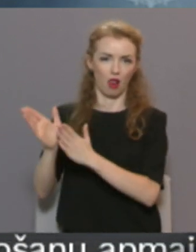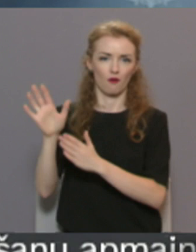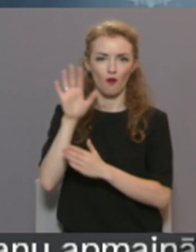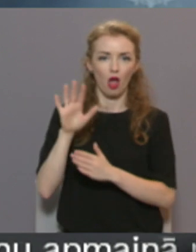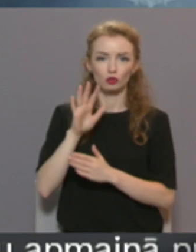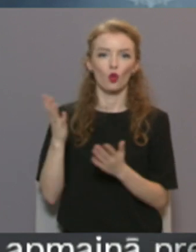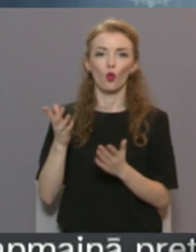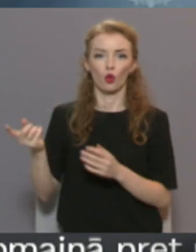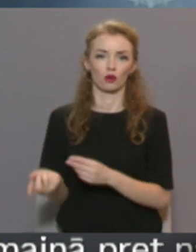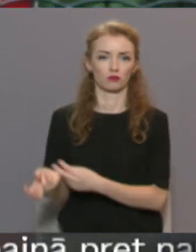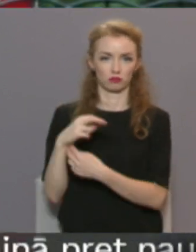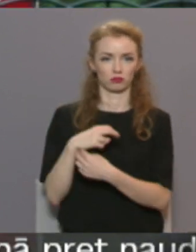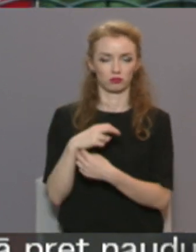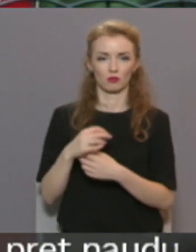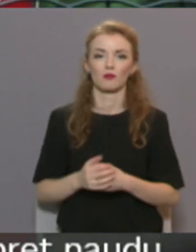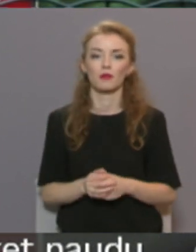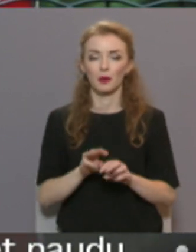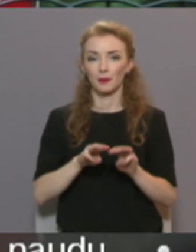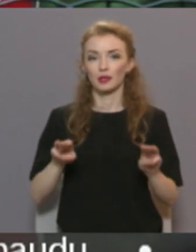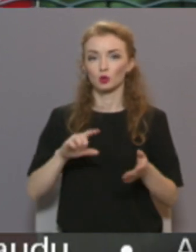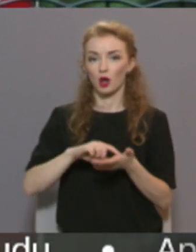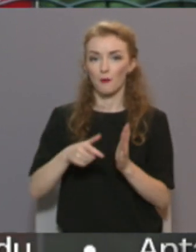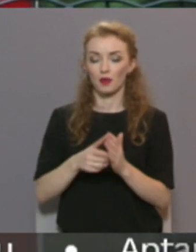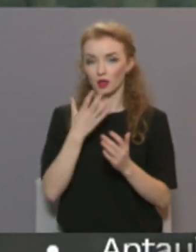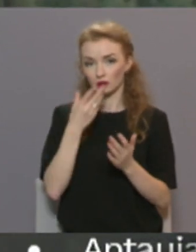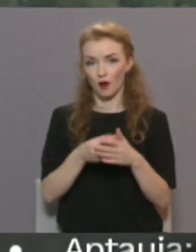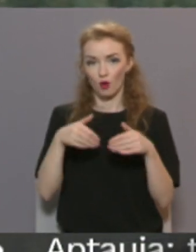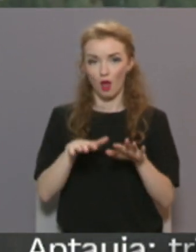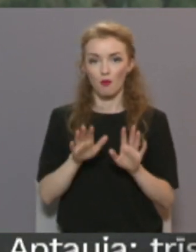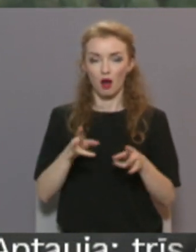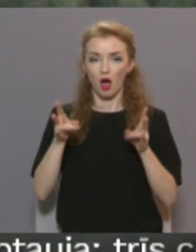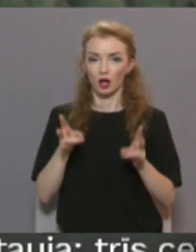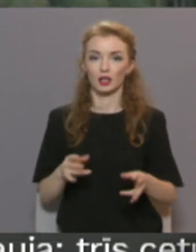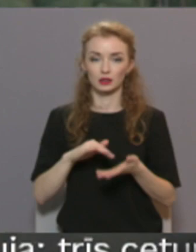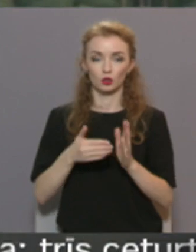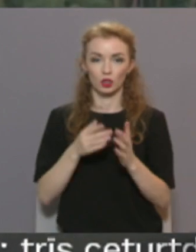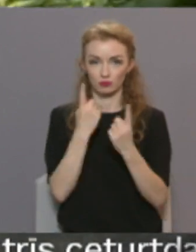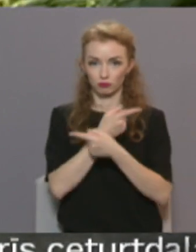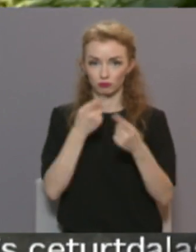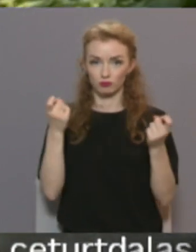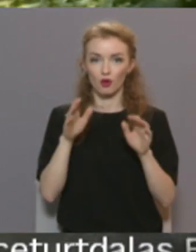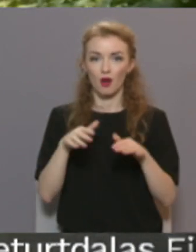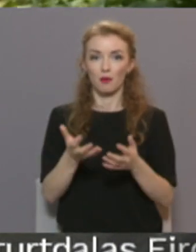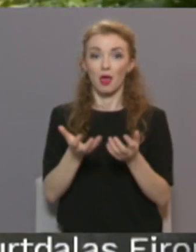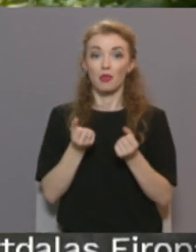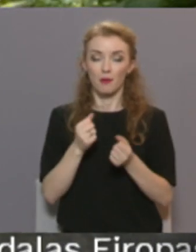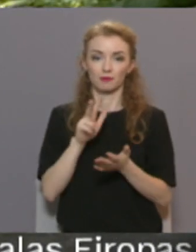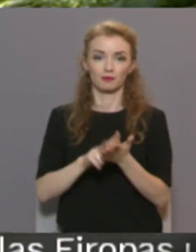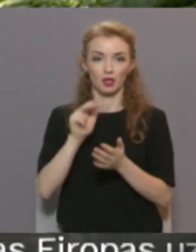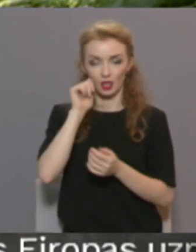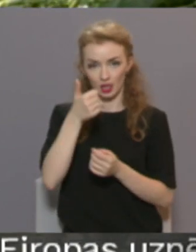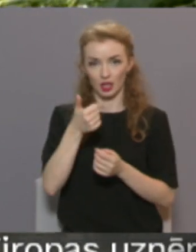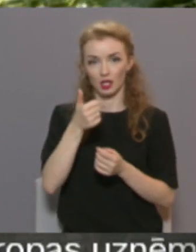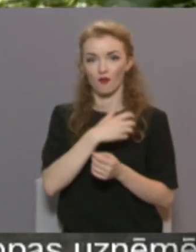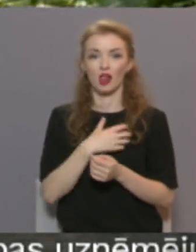Latvijā ir ieradušies. Ministru kabinets savu lēmumu par ārkārtējās situācijas izsludināšanu varētu pieņemt jau rīt kārtējā